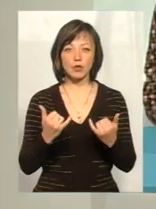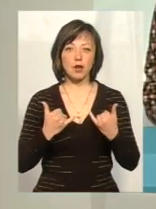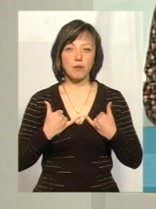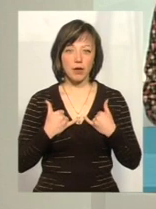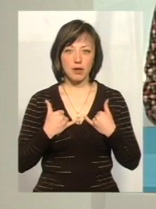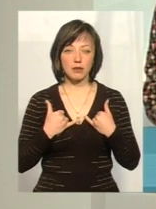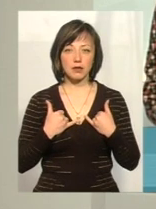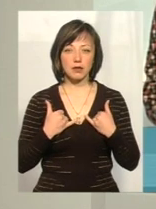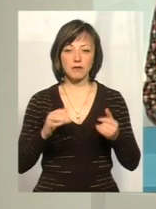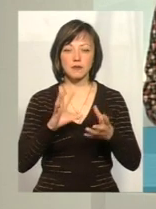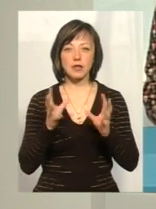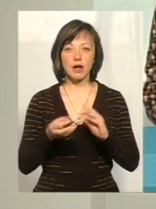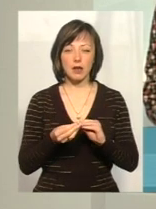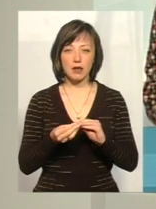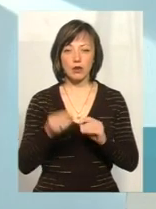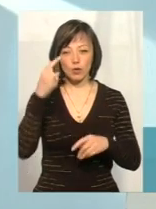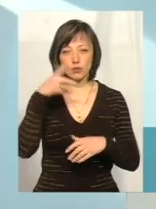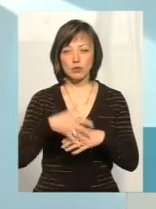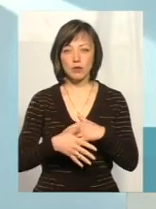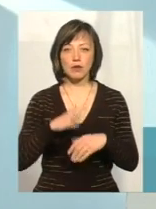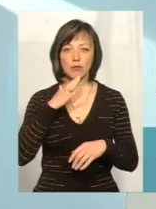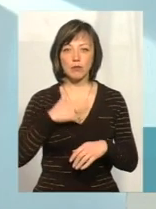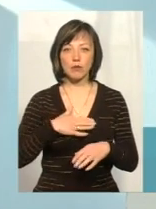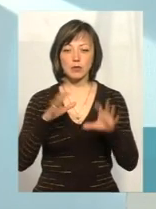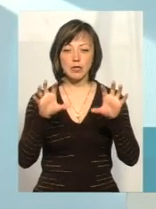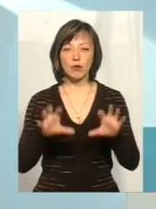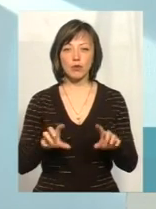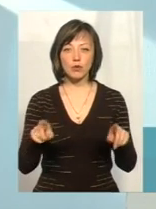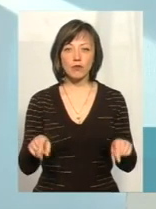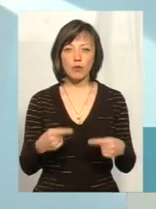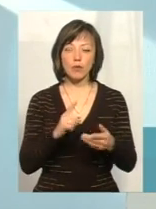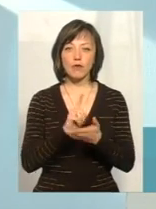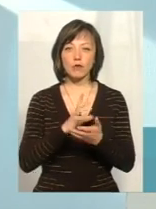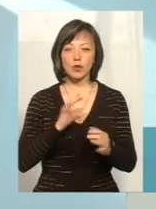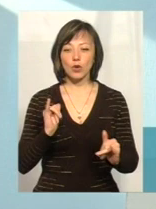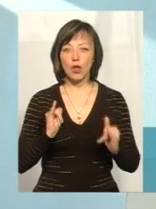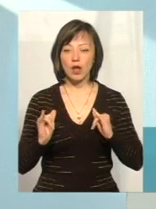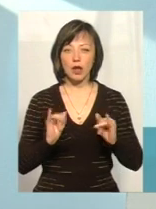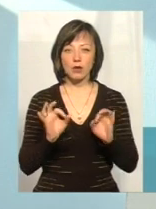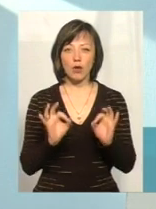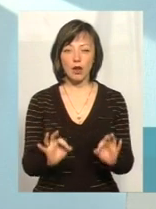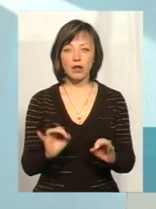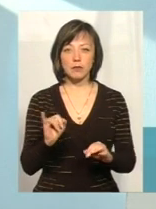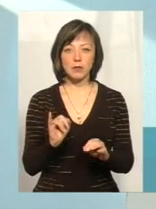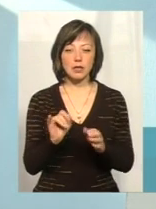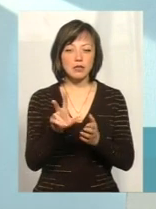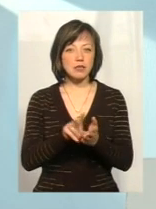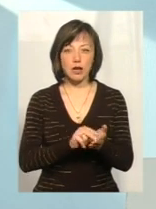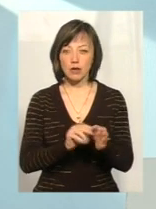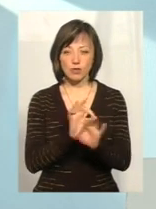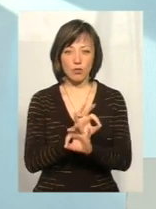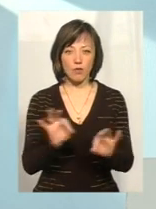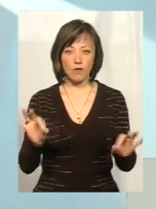мене, взагалі, в розумінні мому законотворець повинен бути толерантним, коректним і зразковим